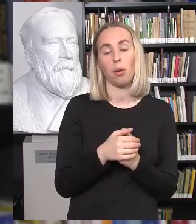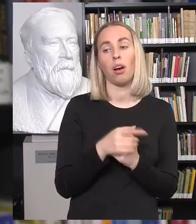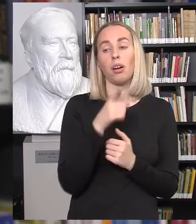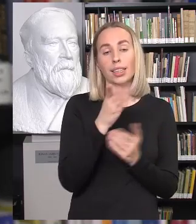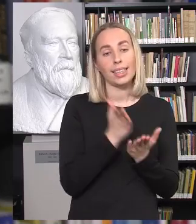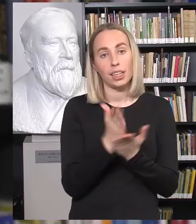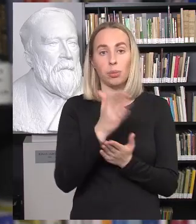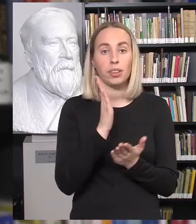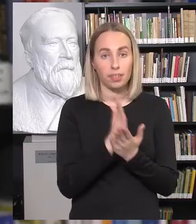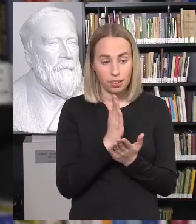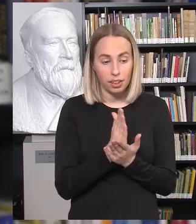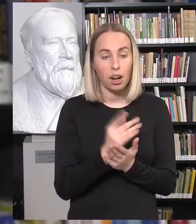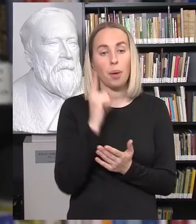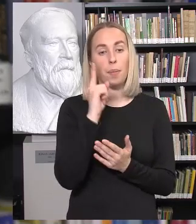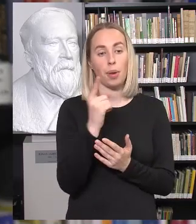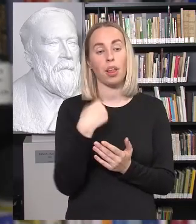kadangi vis tik tais atstovauju